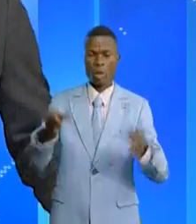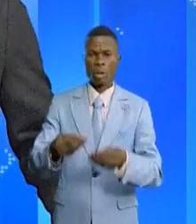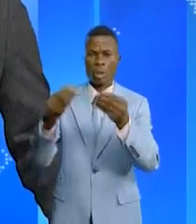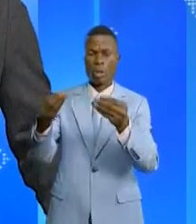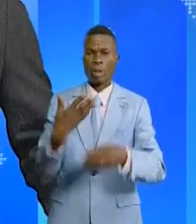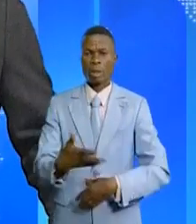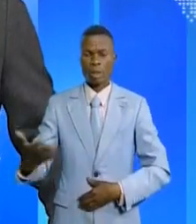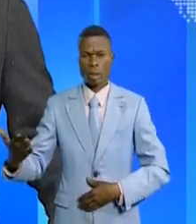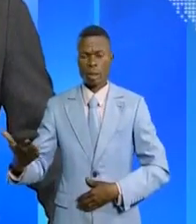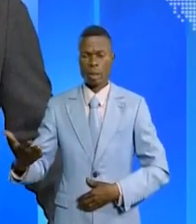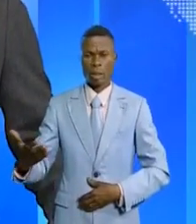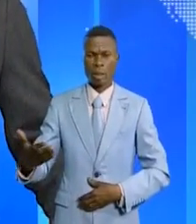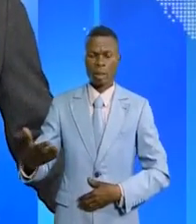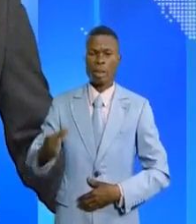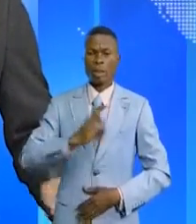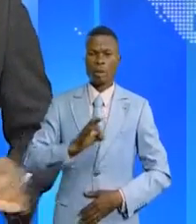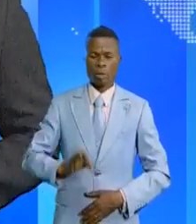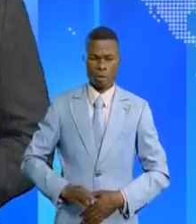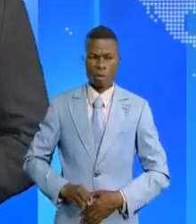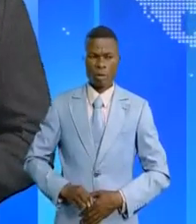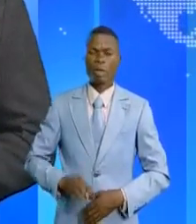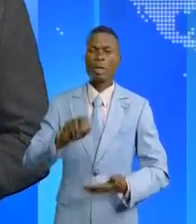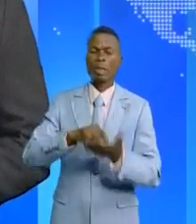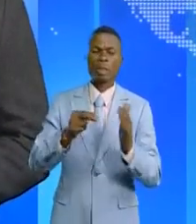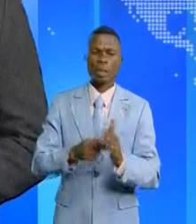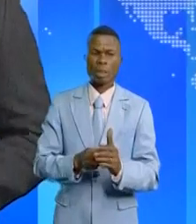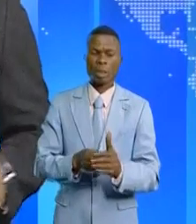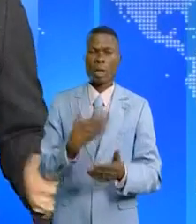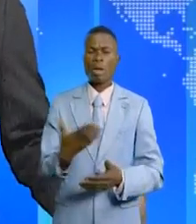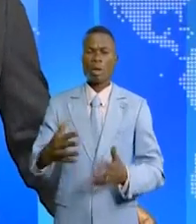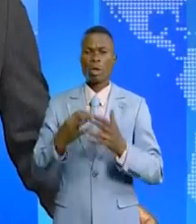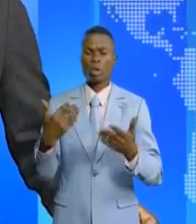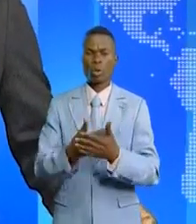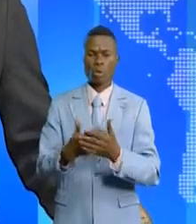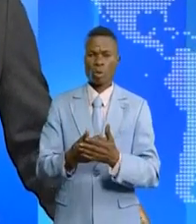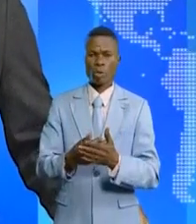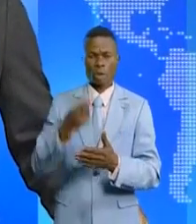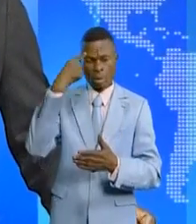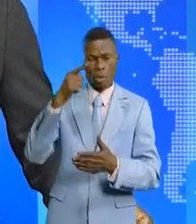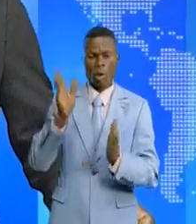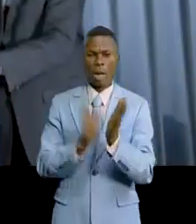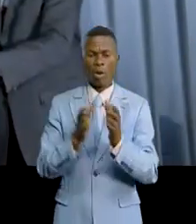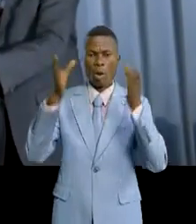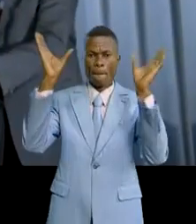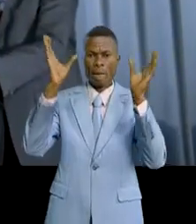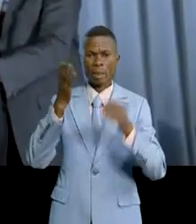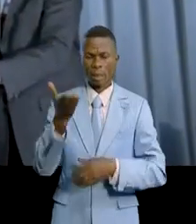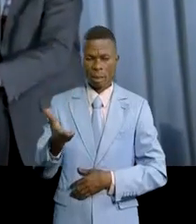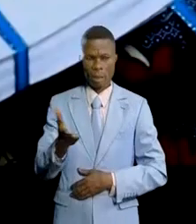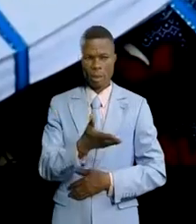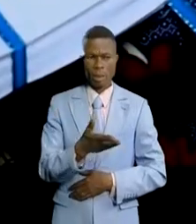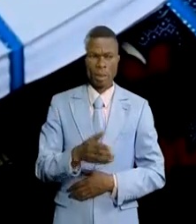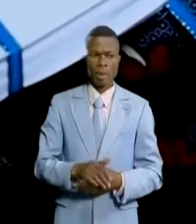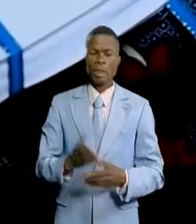du kit Bouquet Fachi qui n'est rien d'autre que de nouveaux matériels didactiques pour l'école maternelle. Ce kit s'appelle